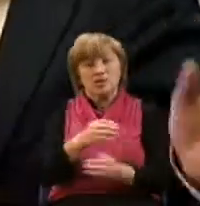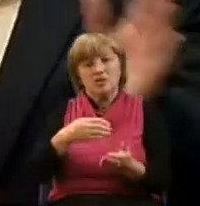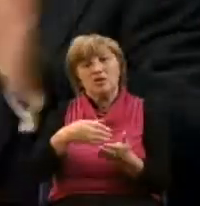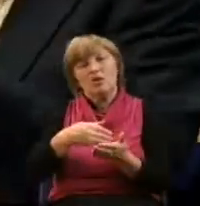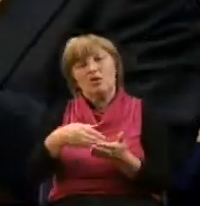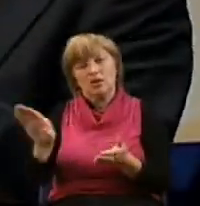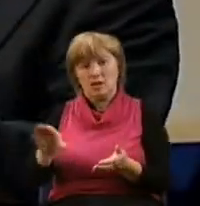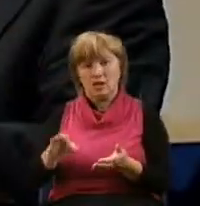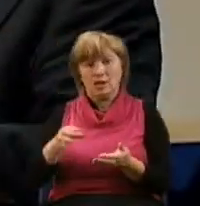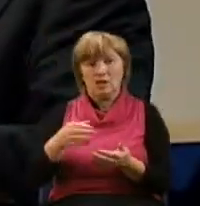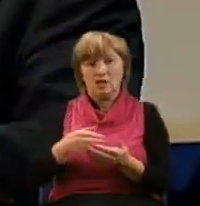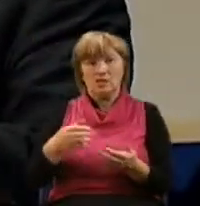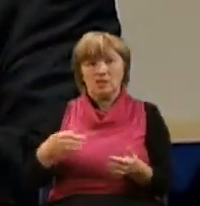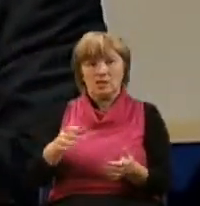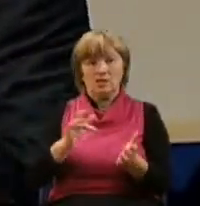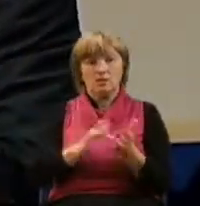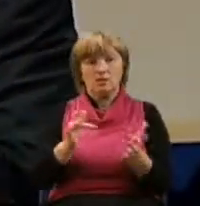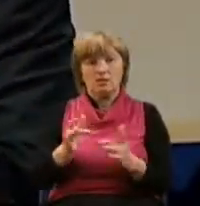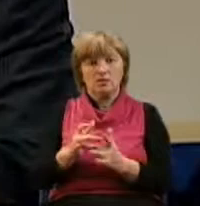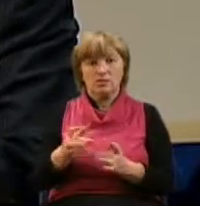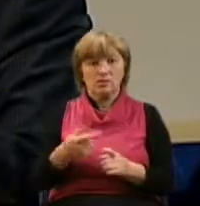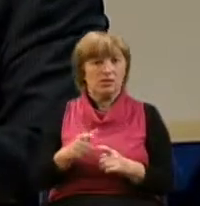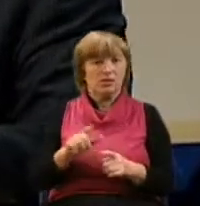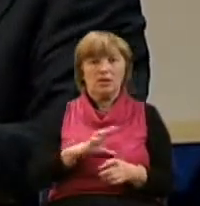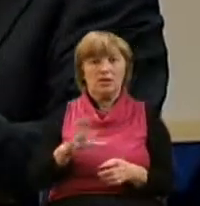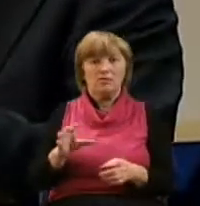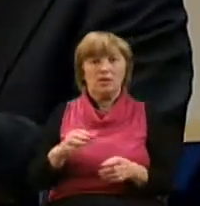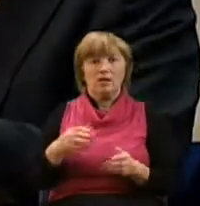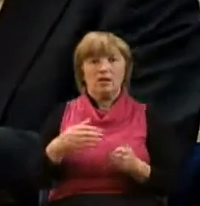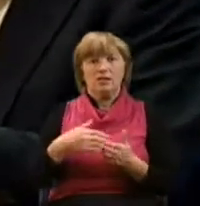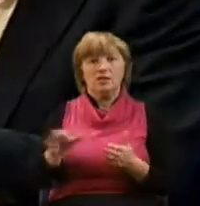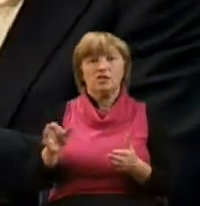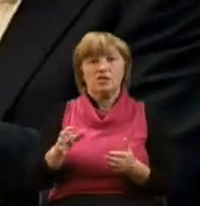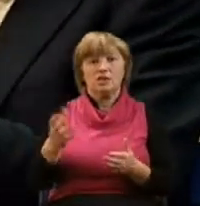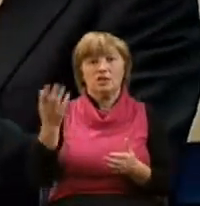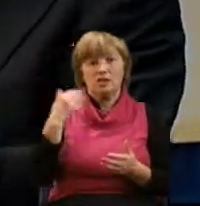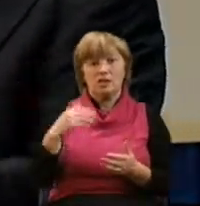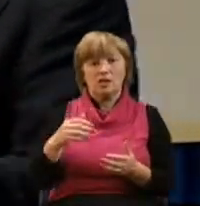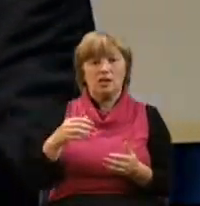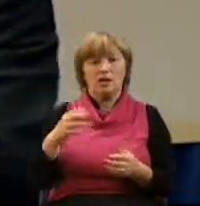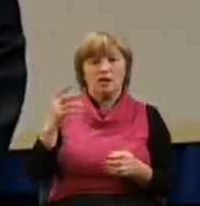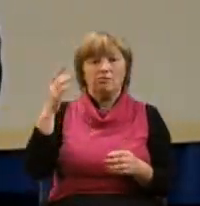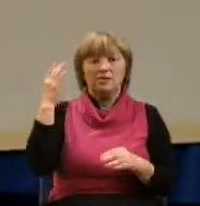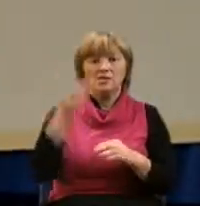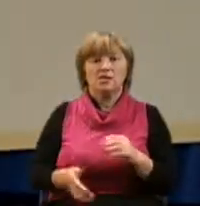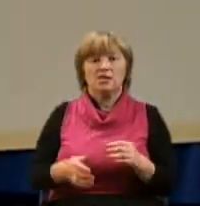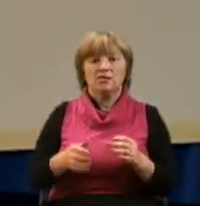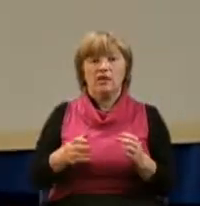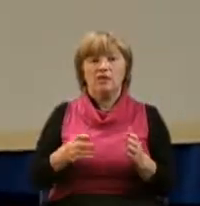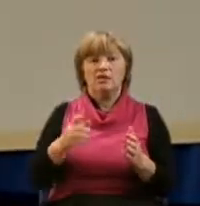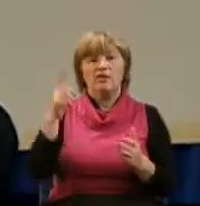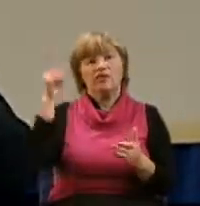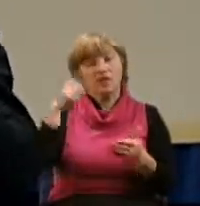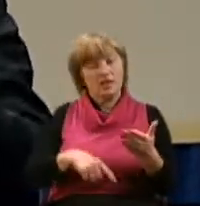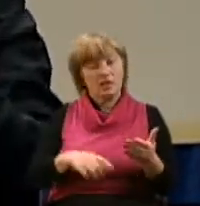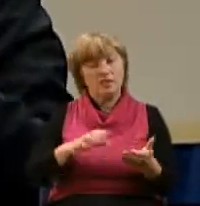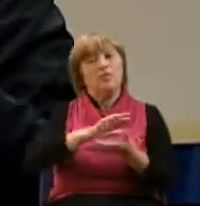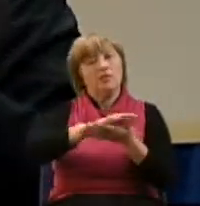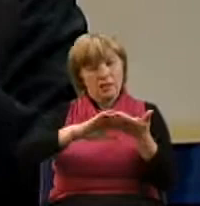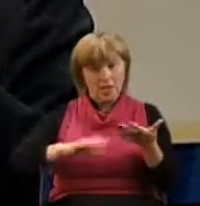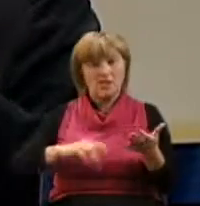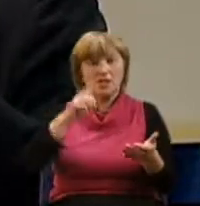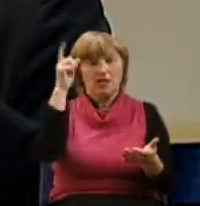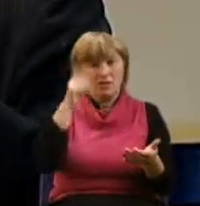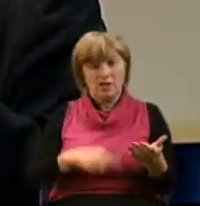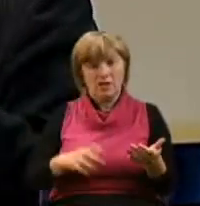отрекались от Христа. Это не было такое отречение, когда они переставали верить, что Иисус Господь, они продолжали верить, что Он